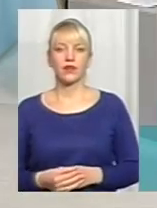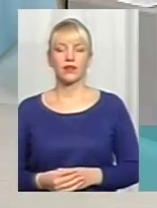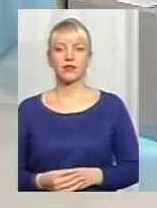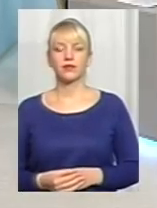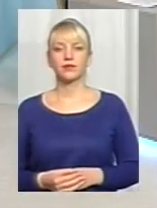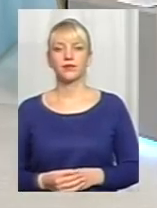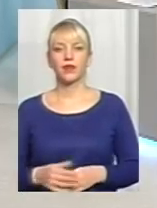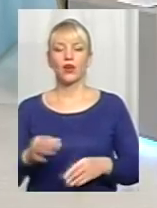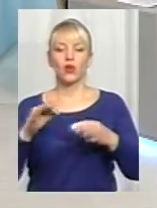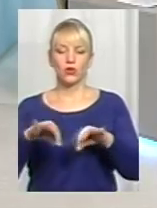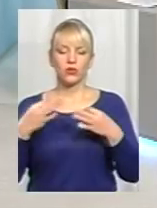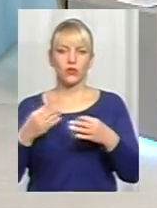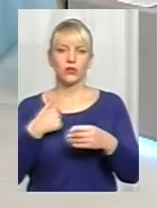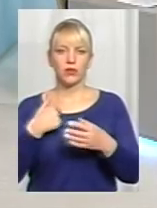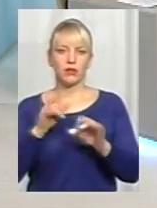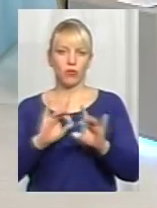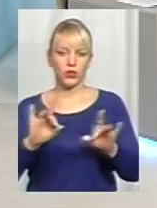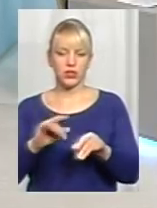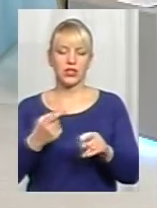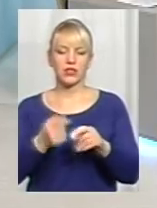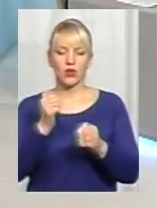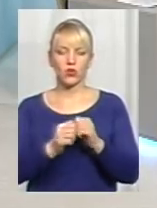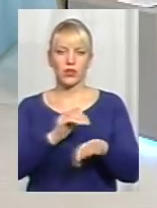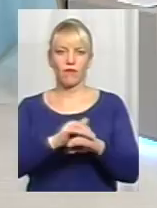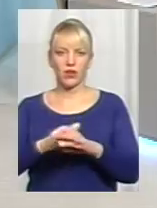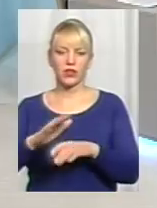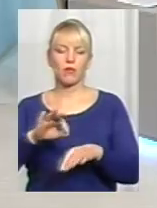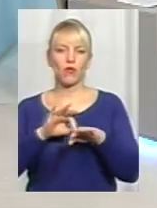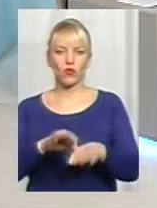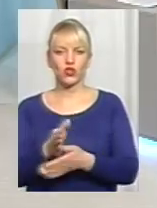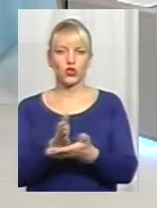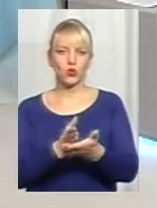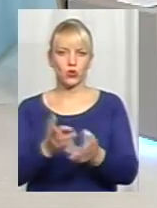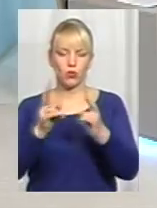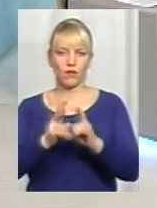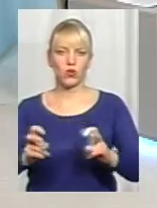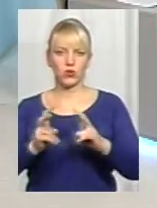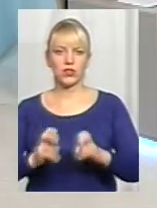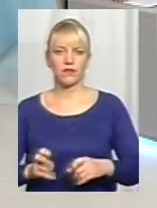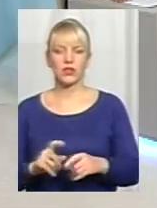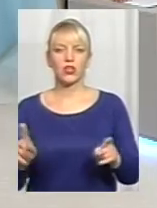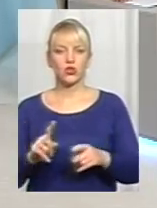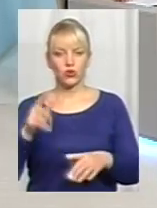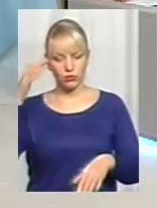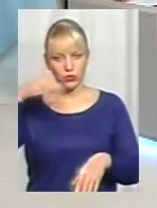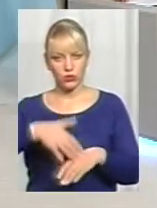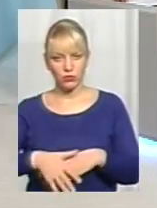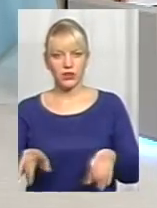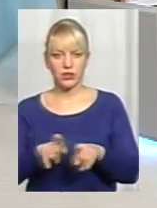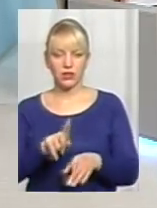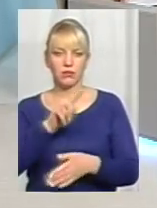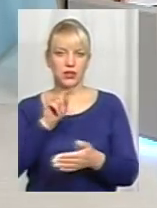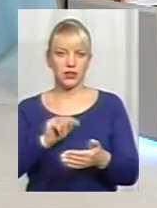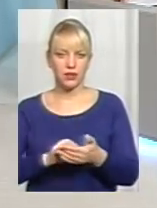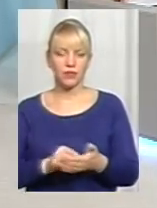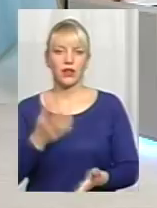самоїм дорученням по кожному факту проводиться службове розслідування. Щоб розуміли, таке питання.